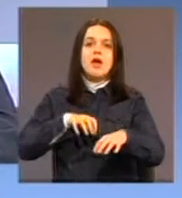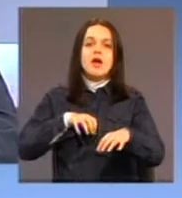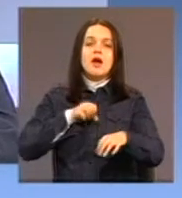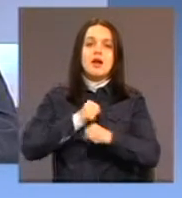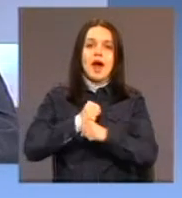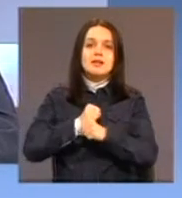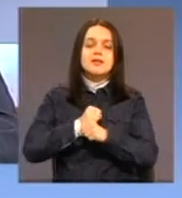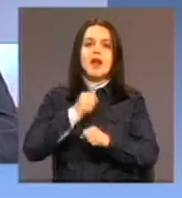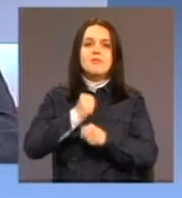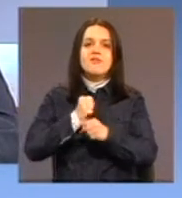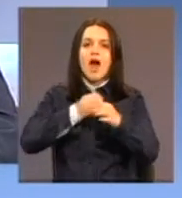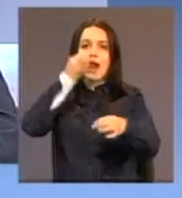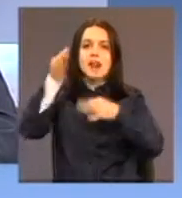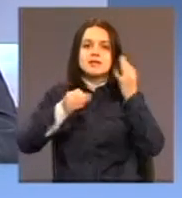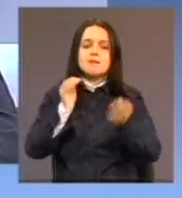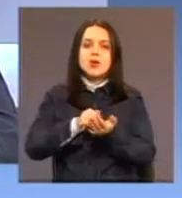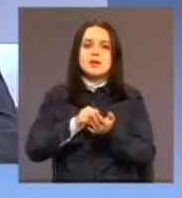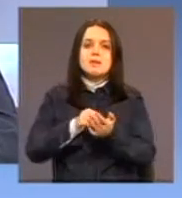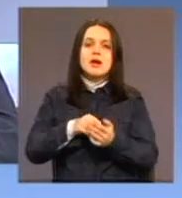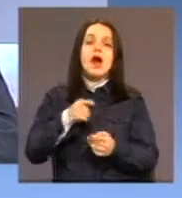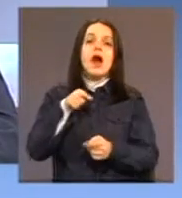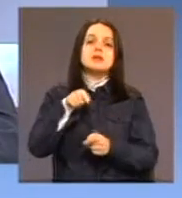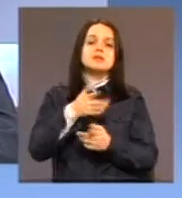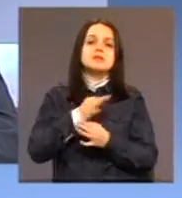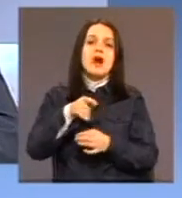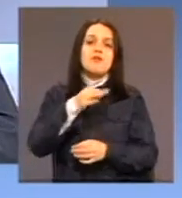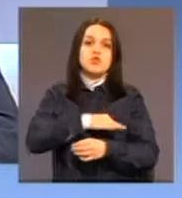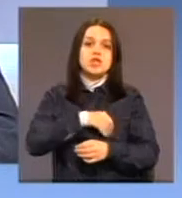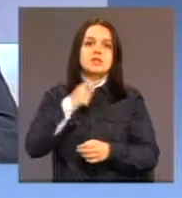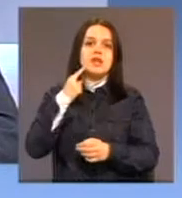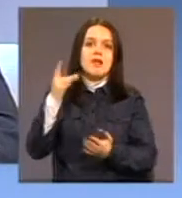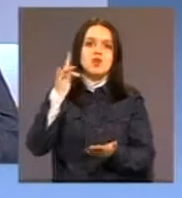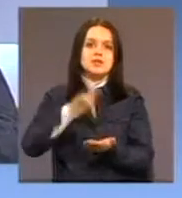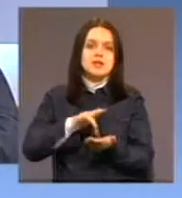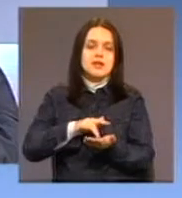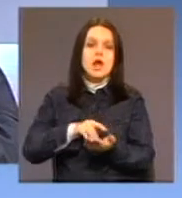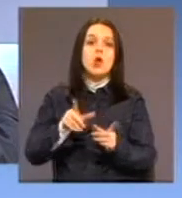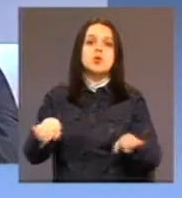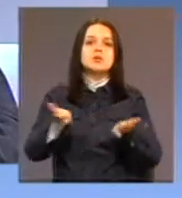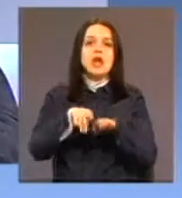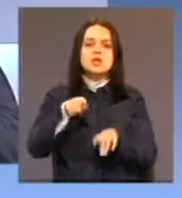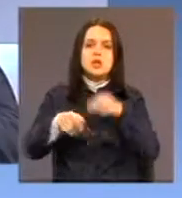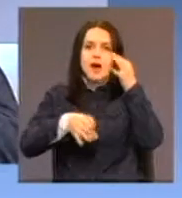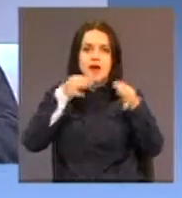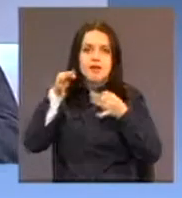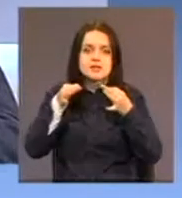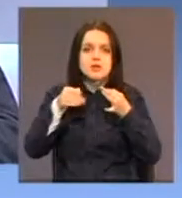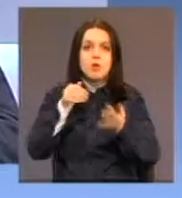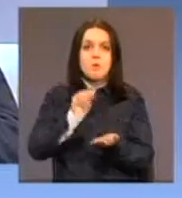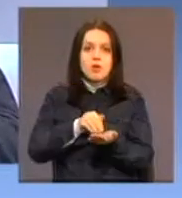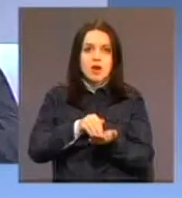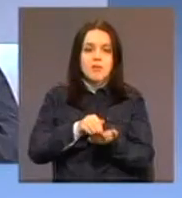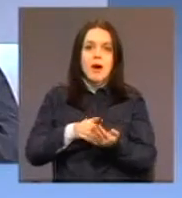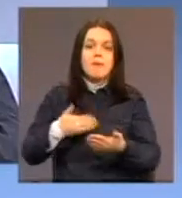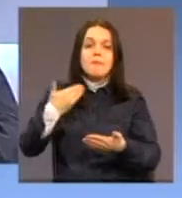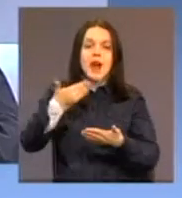uopšte funkcionisanja dnevnih centara u njihovim sredinama. I u iskladu sa tom analizom, u iskladu sa tim potrebama, prilagoditi,